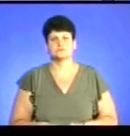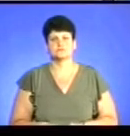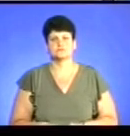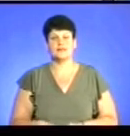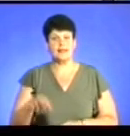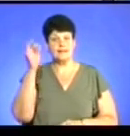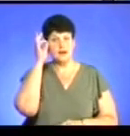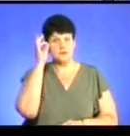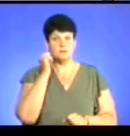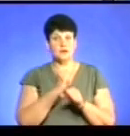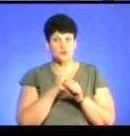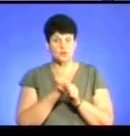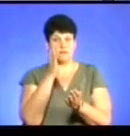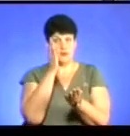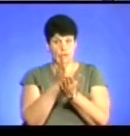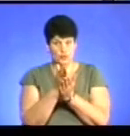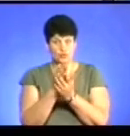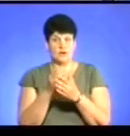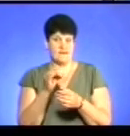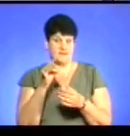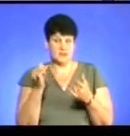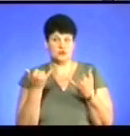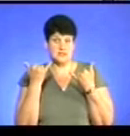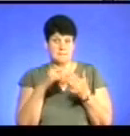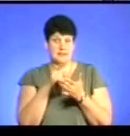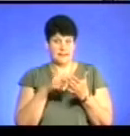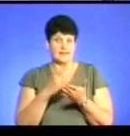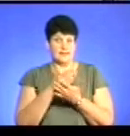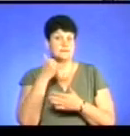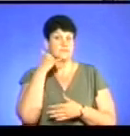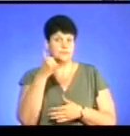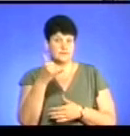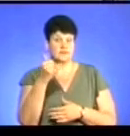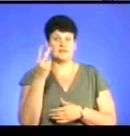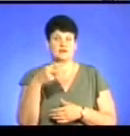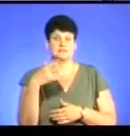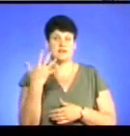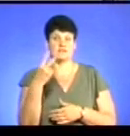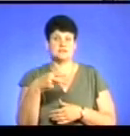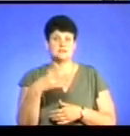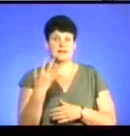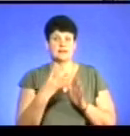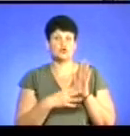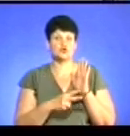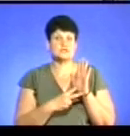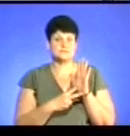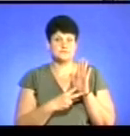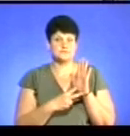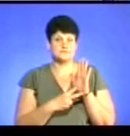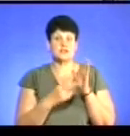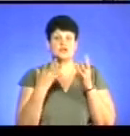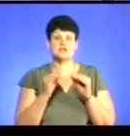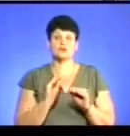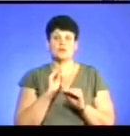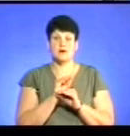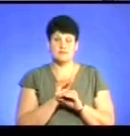Нагадую, ми працюємо у прямому ефірі, тож якщо у вас є запитання, телефонуйте номер 25 25 97. Ще додам,